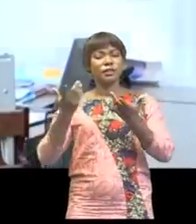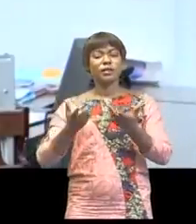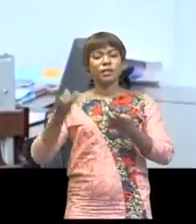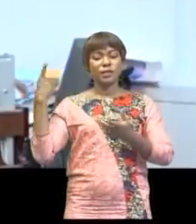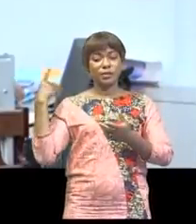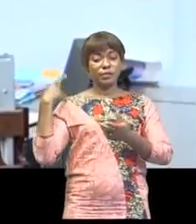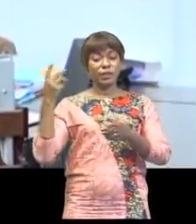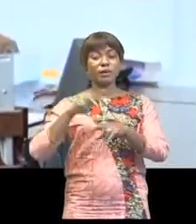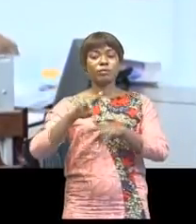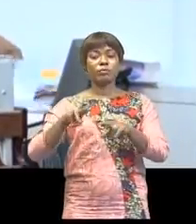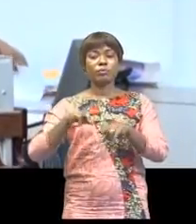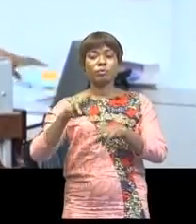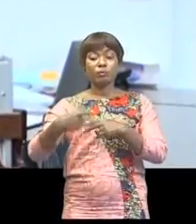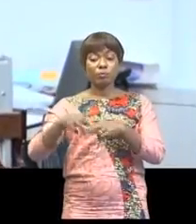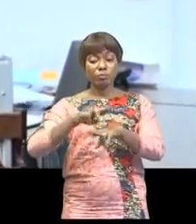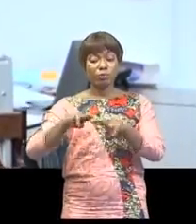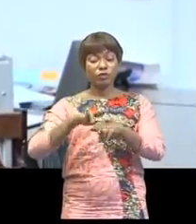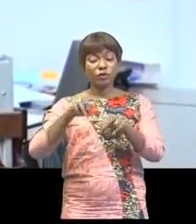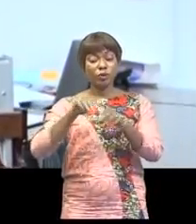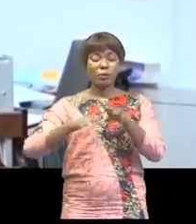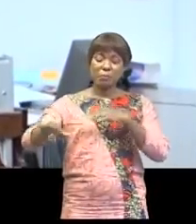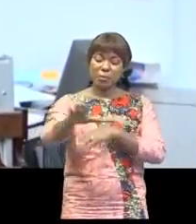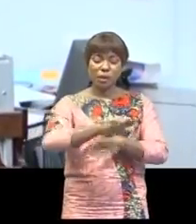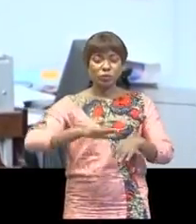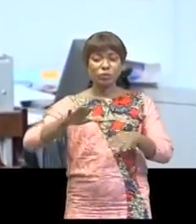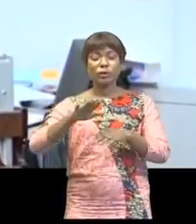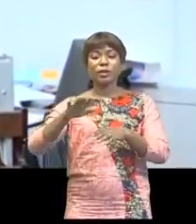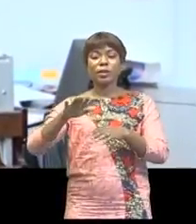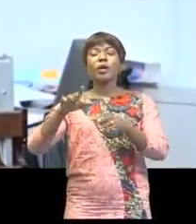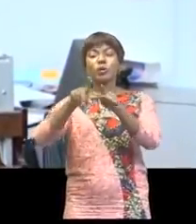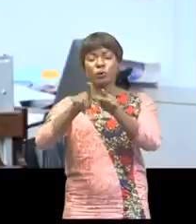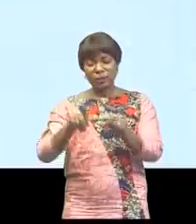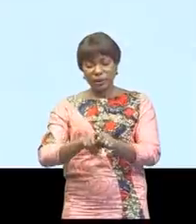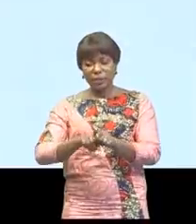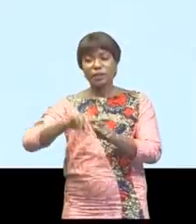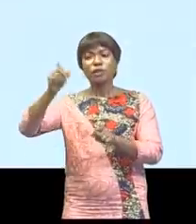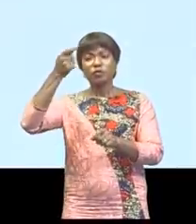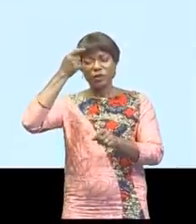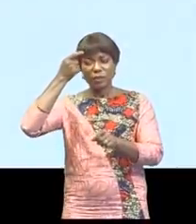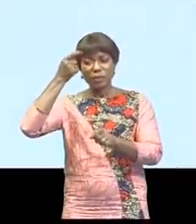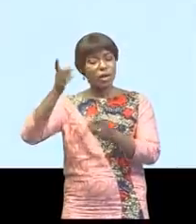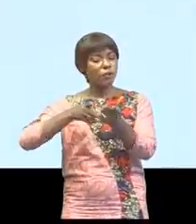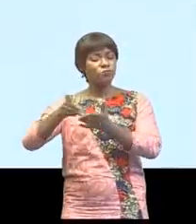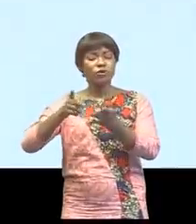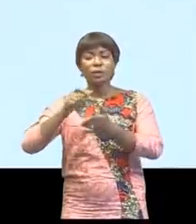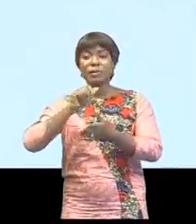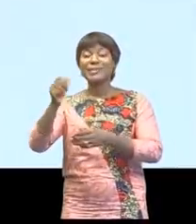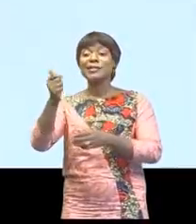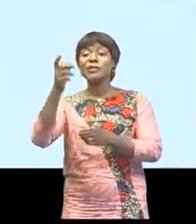députés provinciaux à travers le pays, le gouvernement a hérité des arriérés de plus de 10 mois d'un pays.